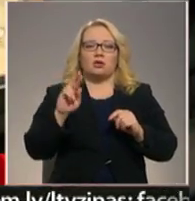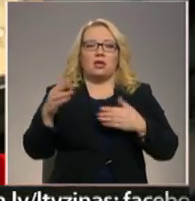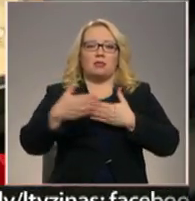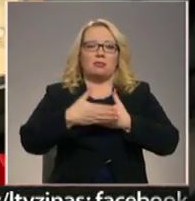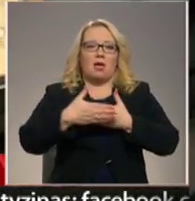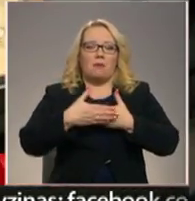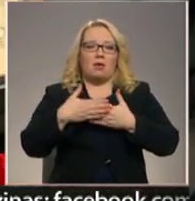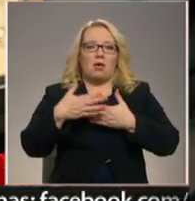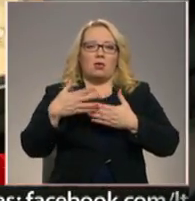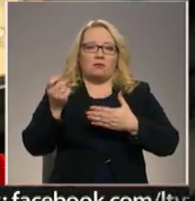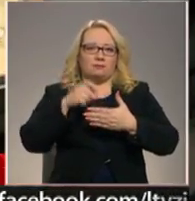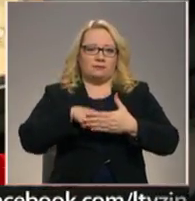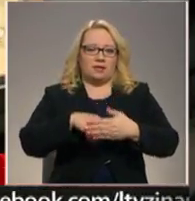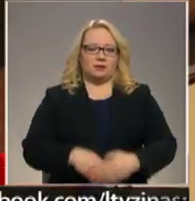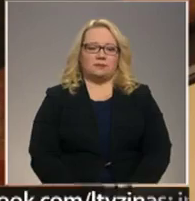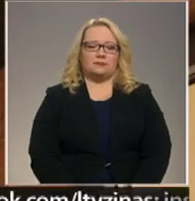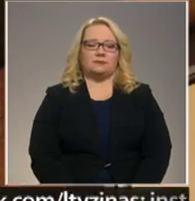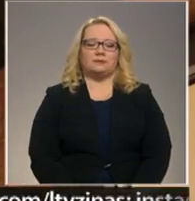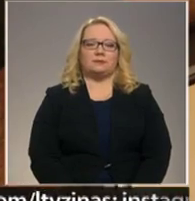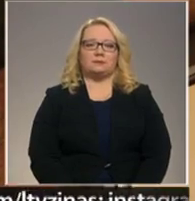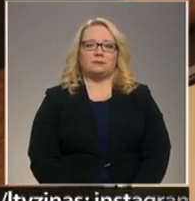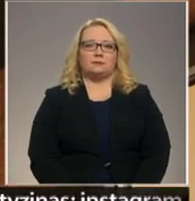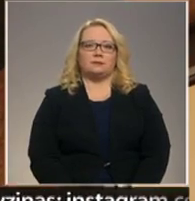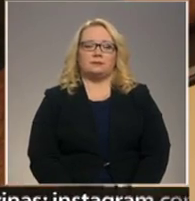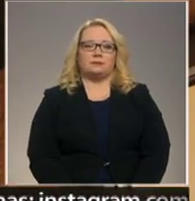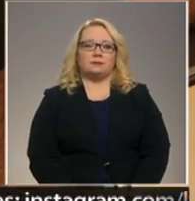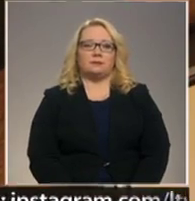slēgs. Sanita Liepiņa, Ģirds Grenevits, Tereza Matisoni, Talsu televīzija.